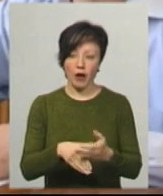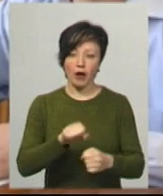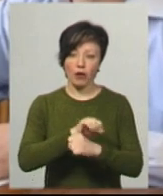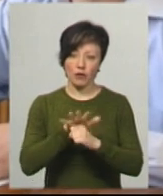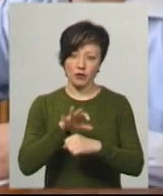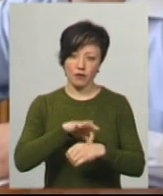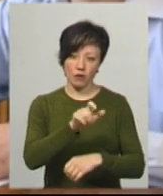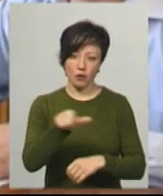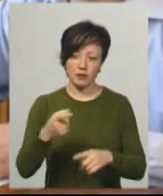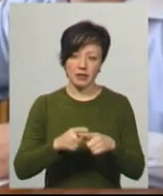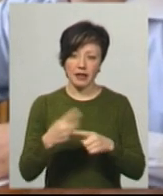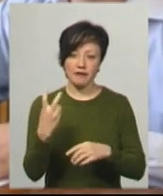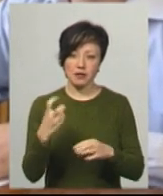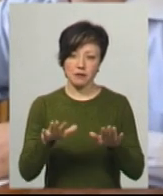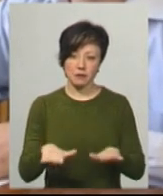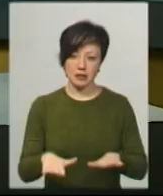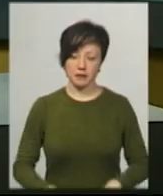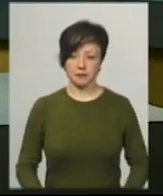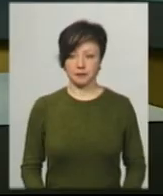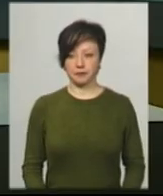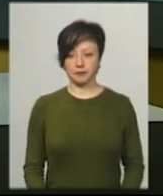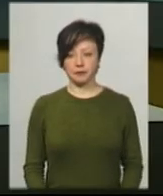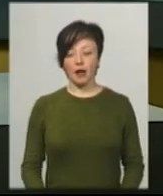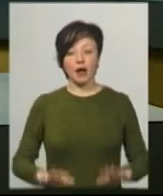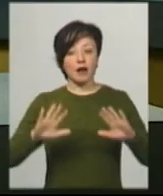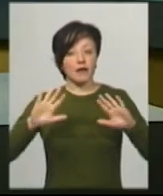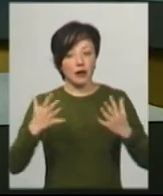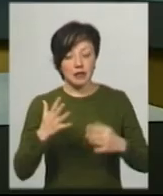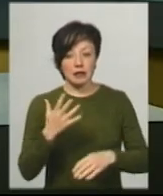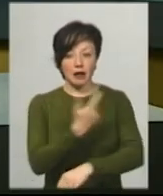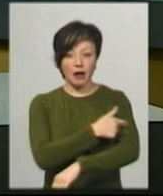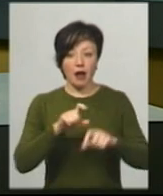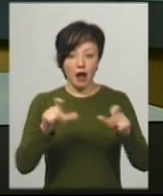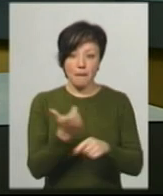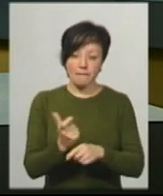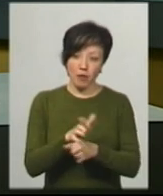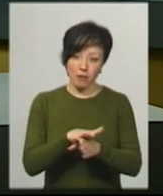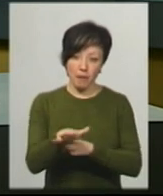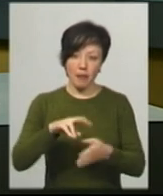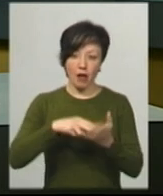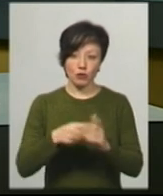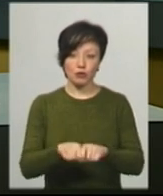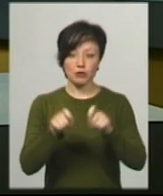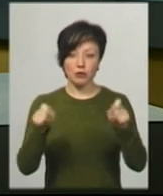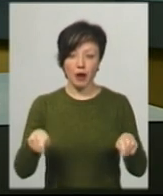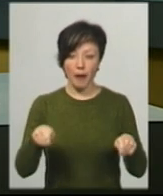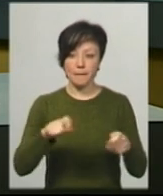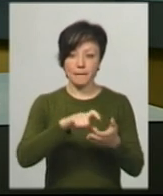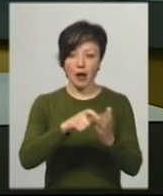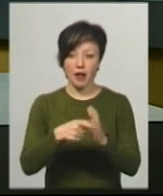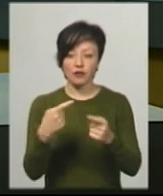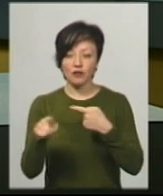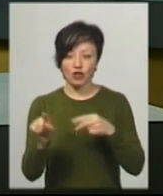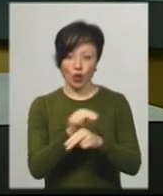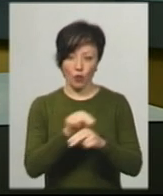хворим. Це 200 місць. В разі, якщо лікарня буде переповнена, планують розгорнути палати в інших лікувальних